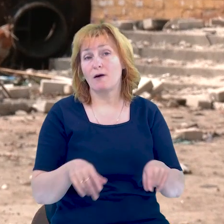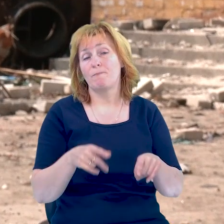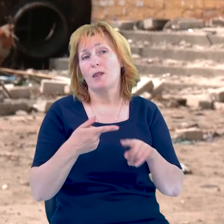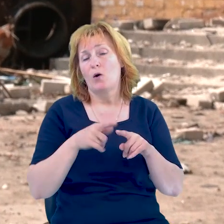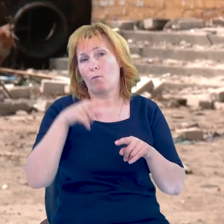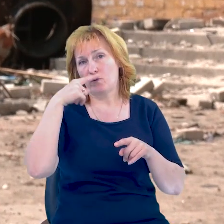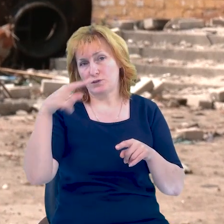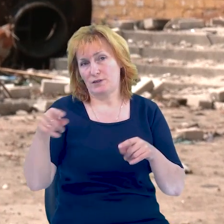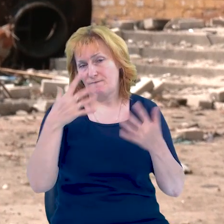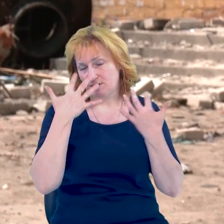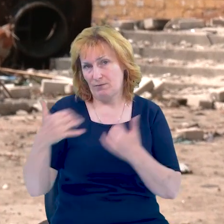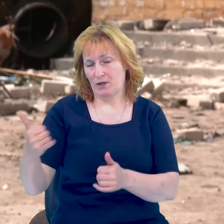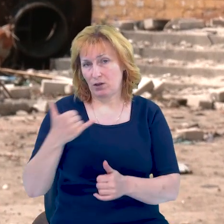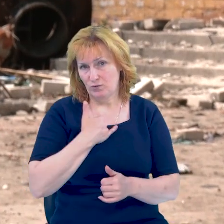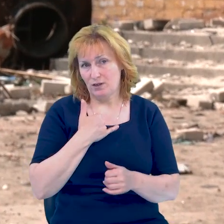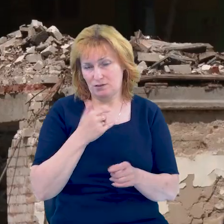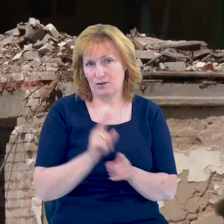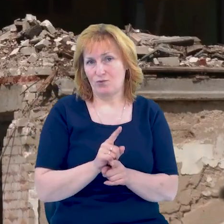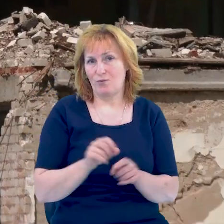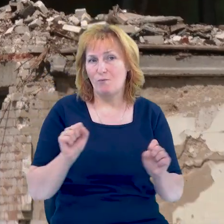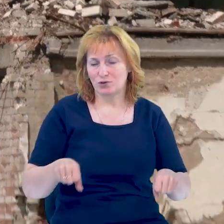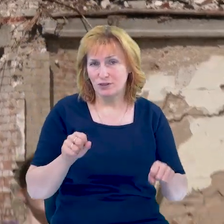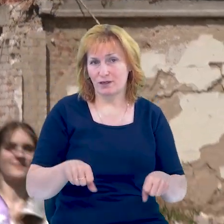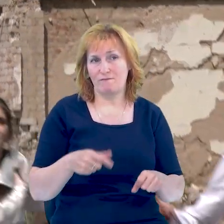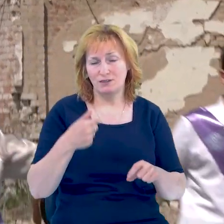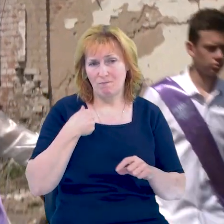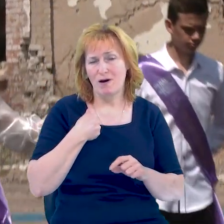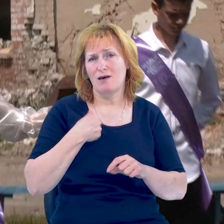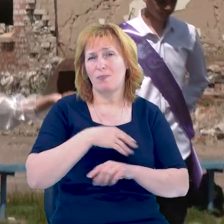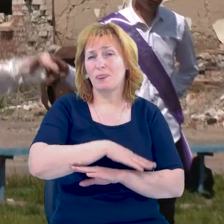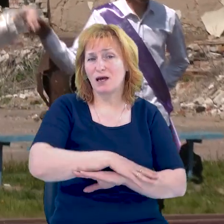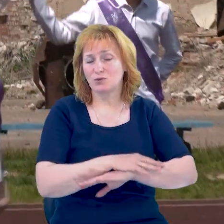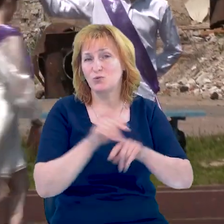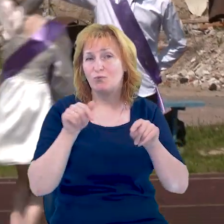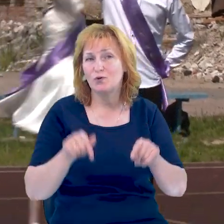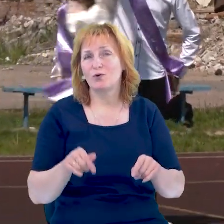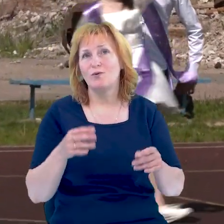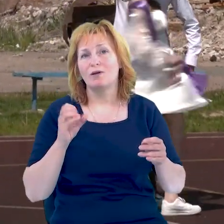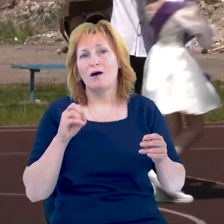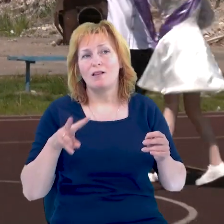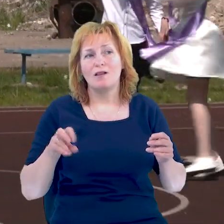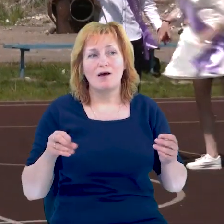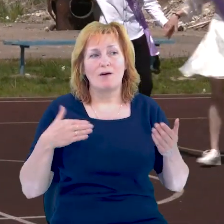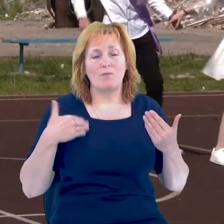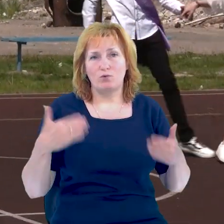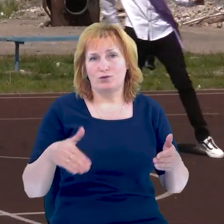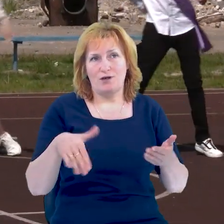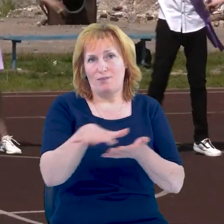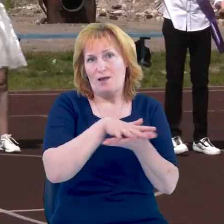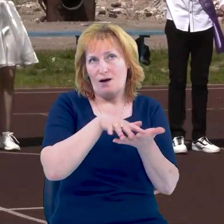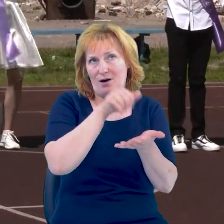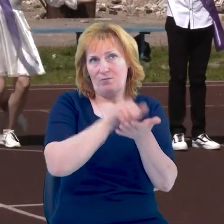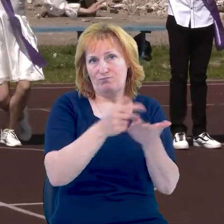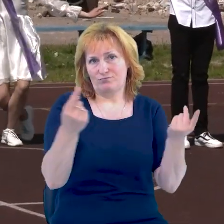знову ж таки, росіяни забрали в нас цю можливість і, ну, ми танцюємо тут, виходить, але ми танцюємо на її руїнах і